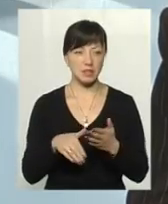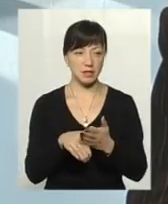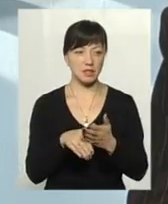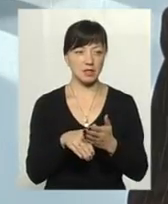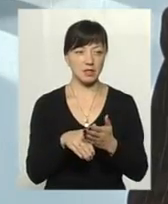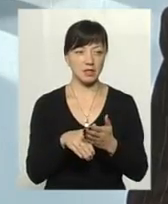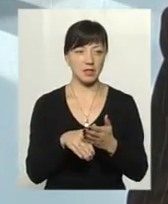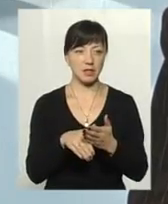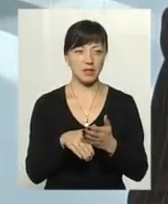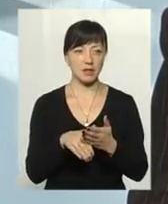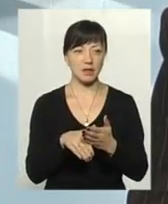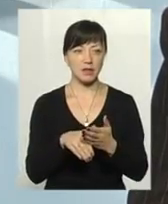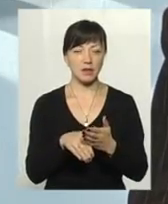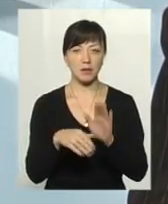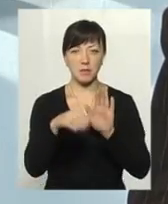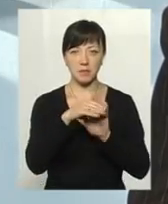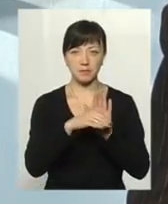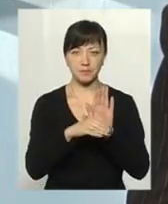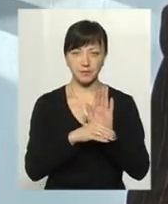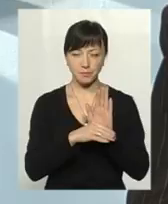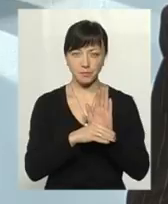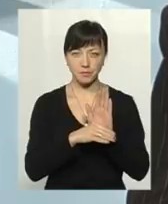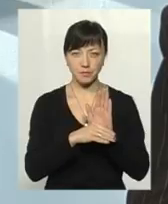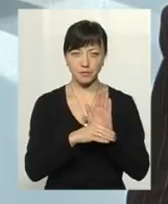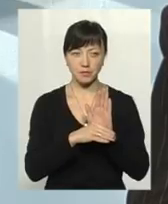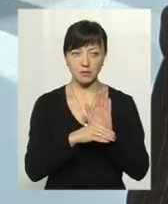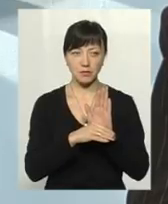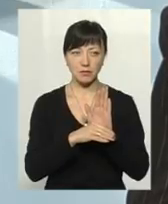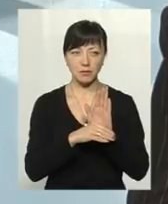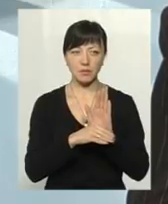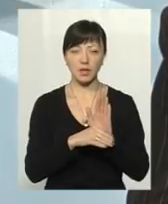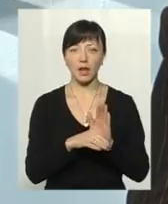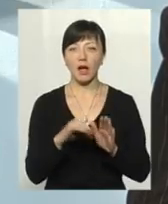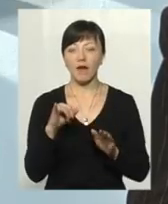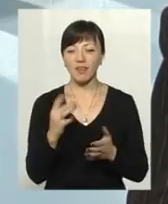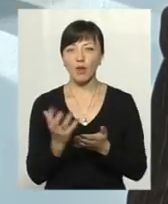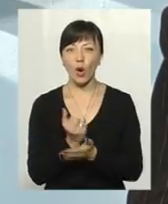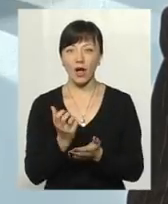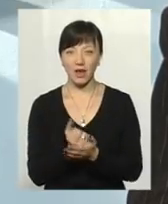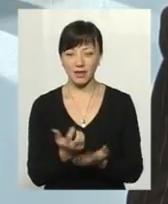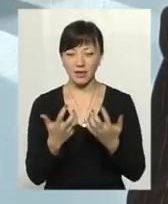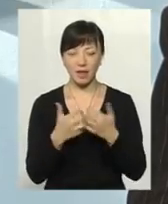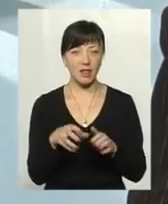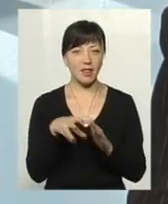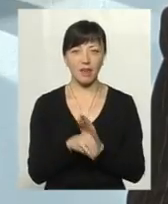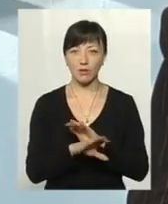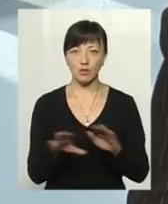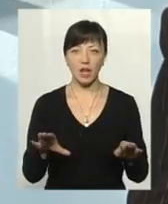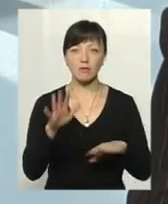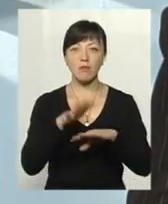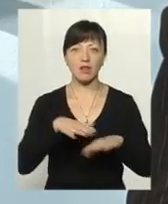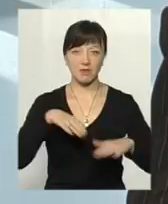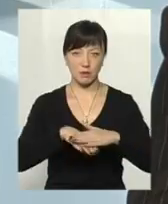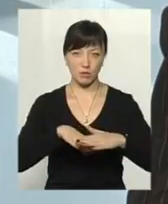окремо передбачено в певному пункті, значить, в дохід для обрахунку субсидій не включаються депозити.